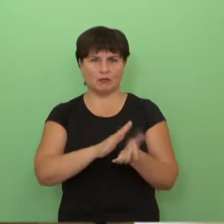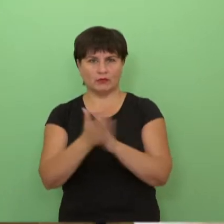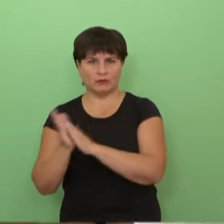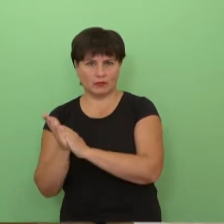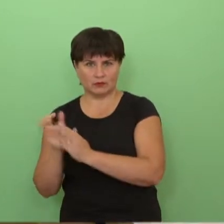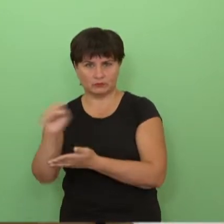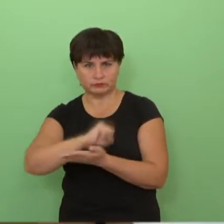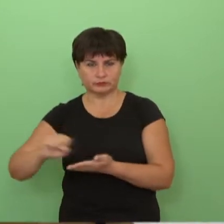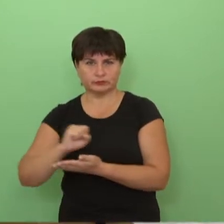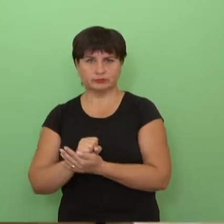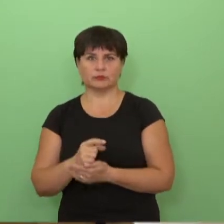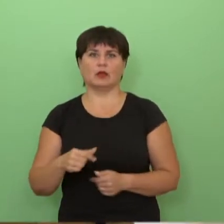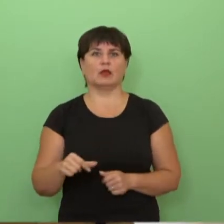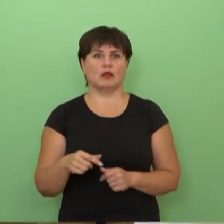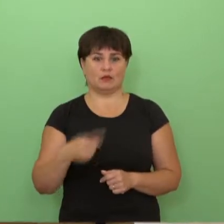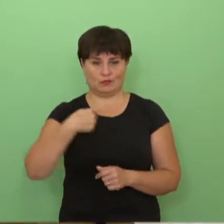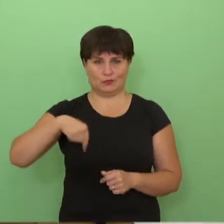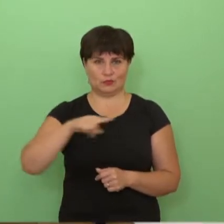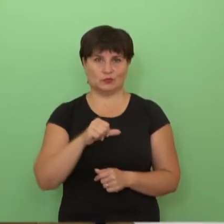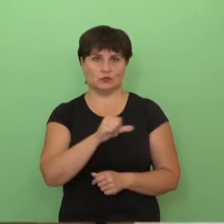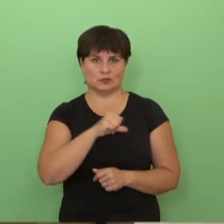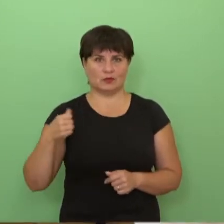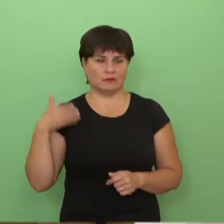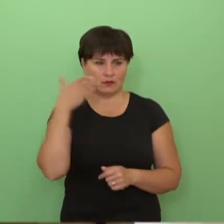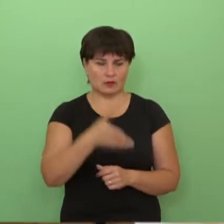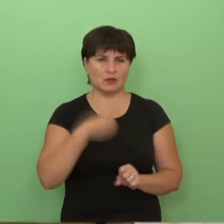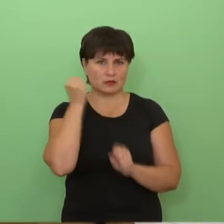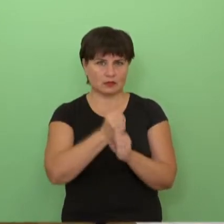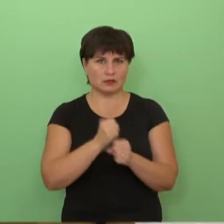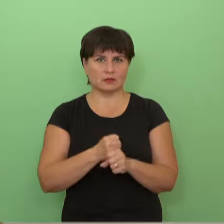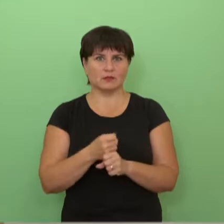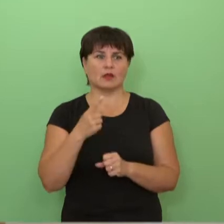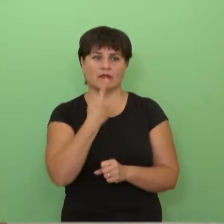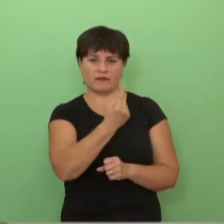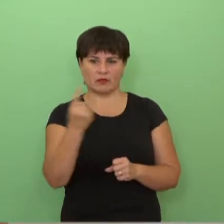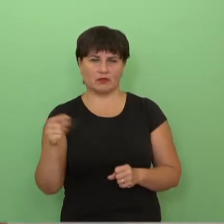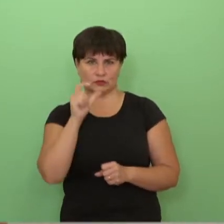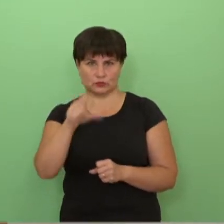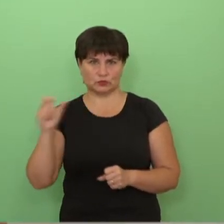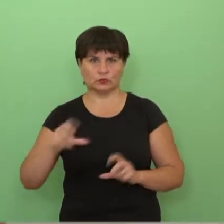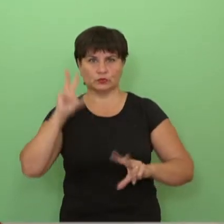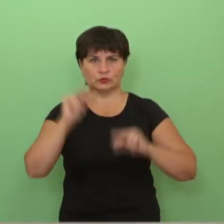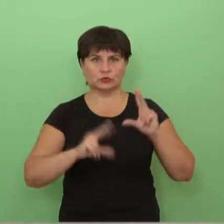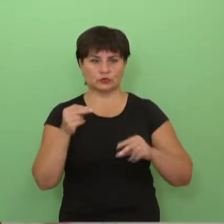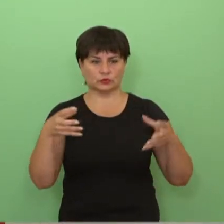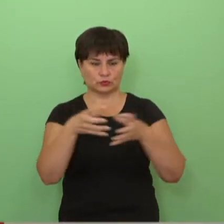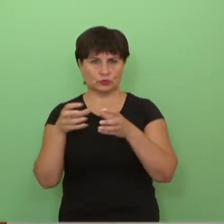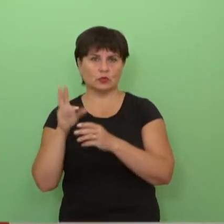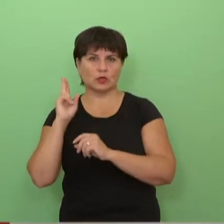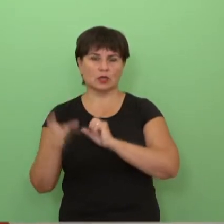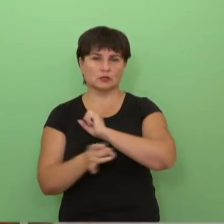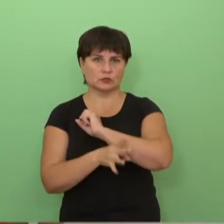kambarių tvarkymas, ir visa kita. Tiesiog mūsų savanoriai realiai dirba tam, kad daliai